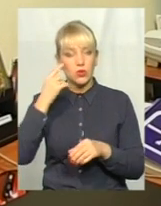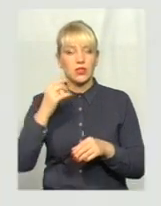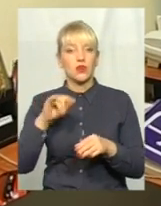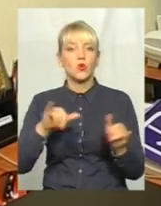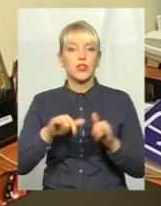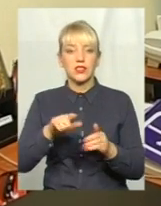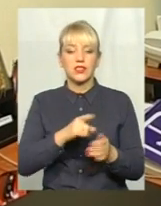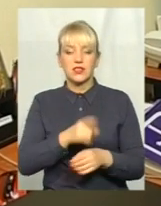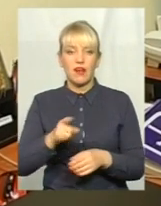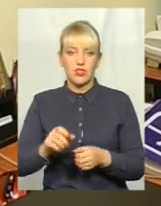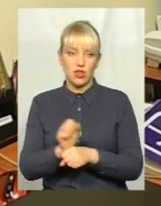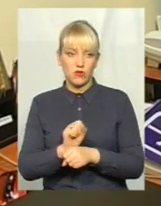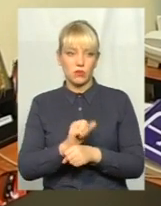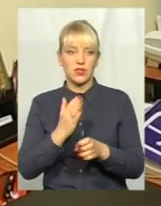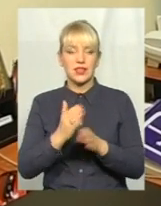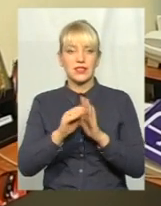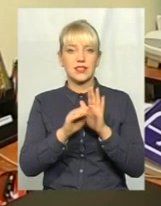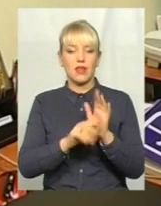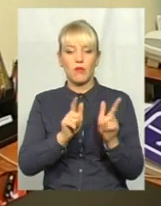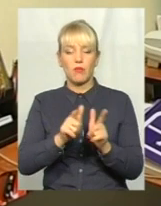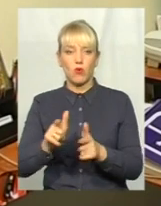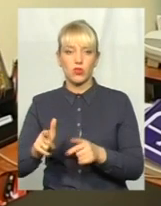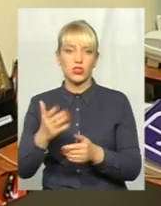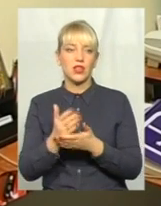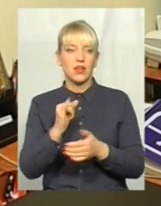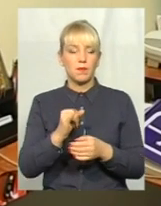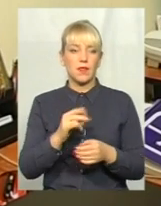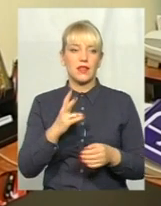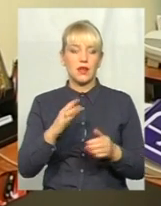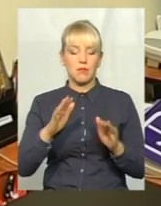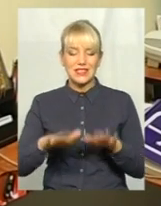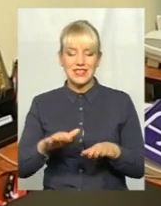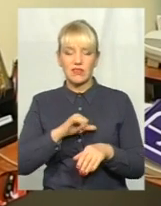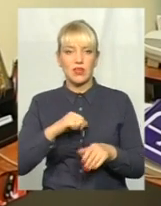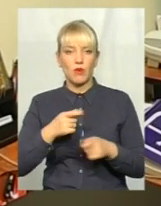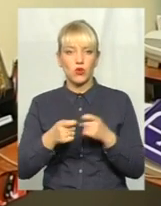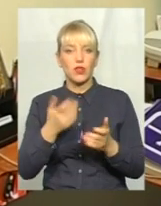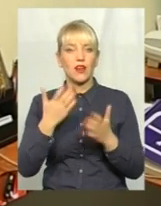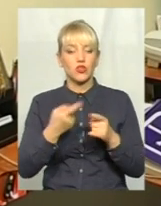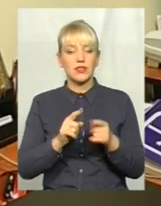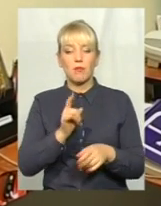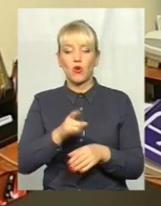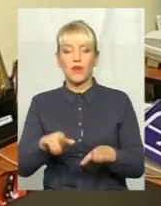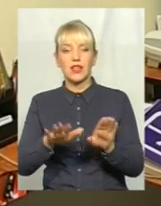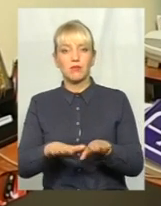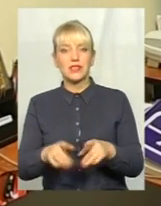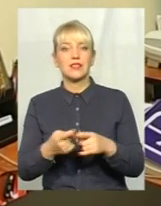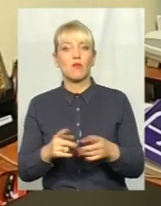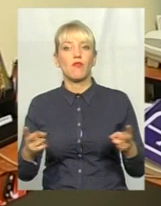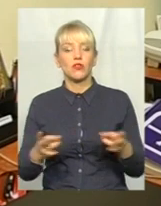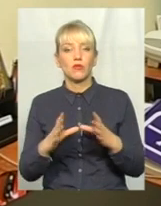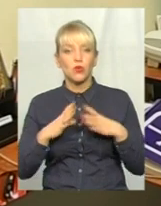автомобіль. Є ціла система погодження, є насобране місцеве надавання. Якщо це паркувальне місце, воно має бути